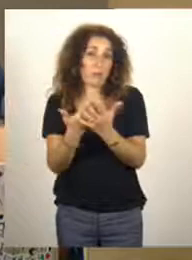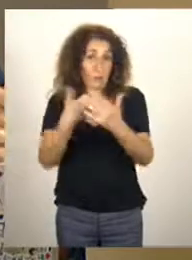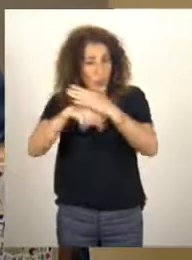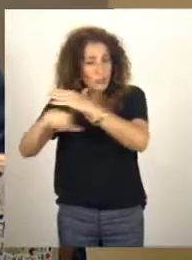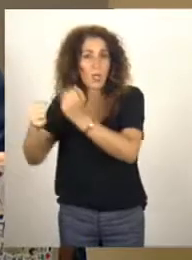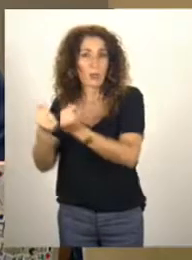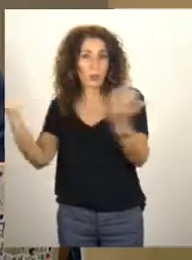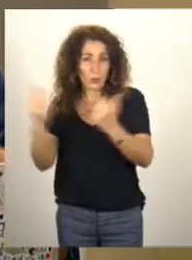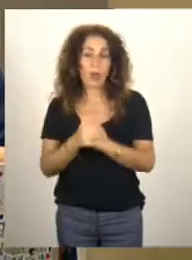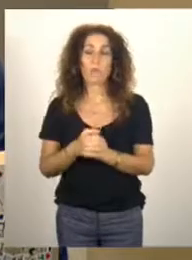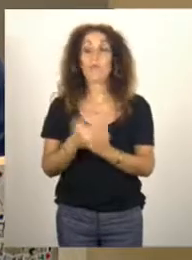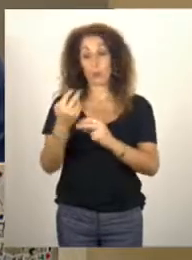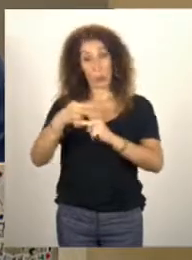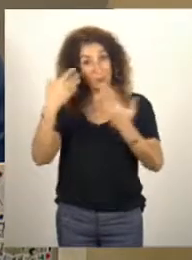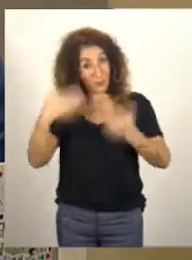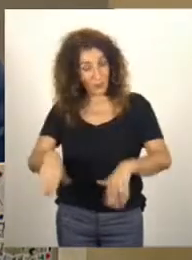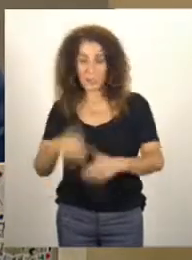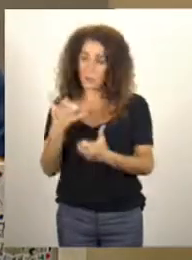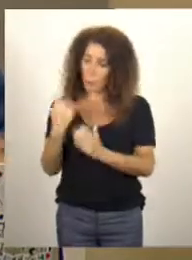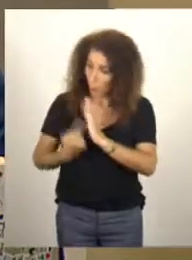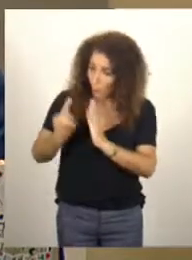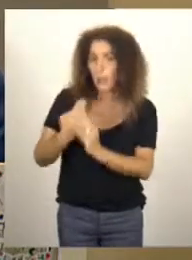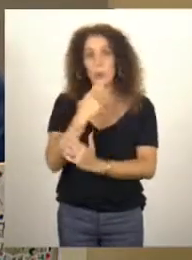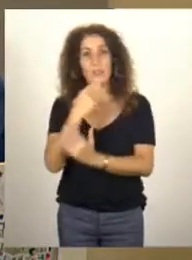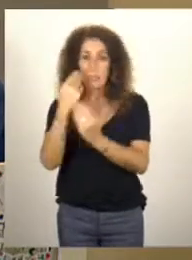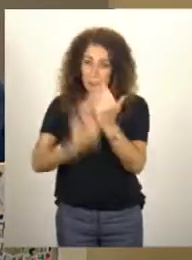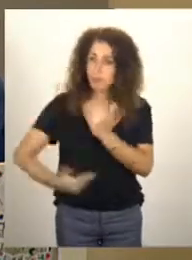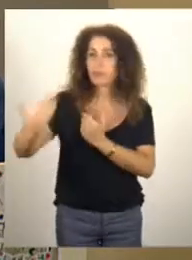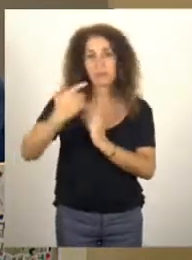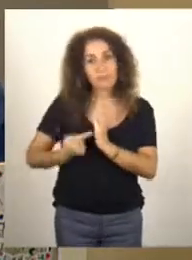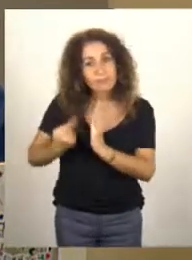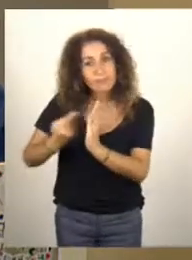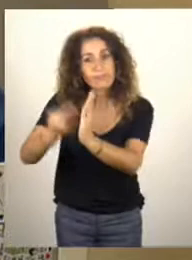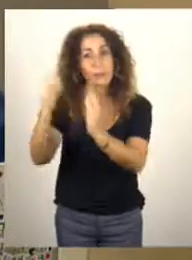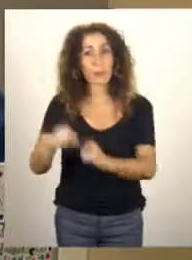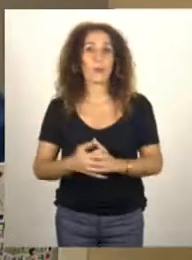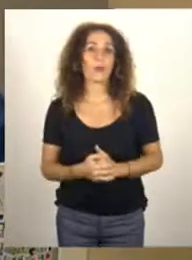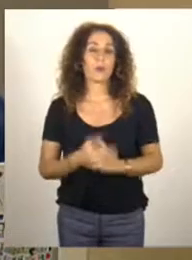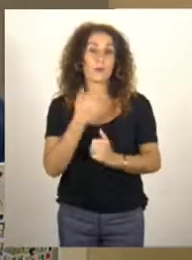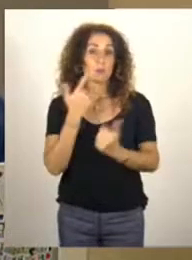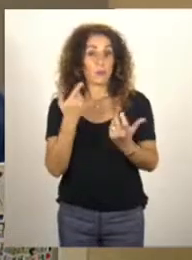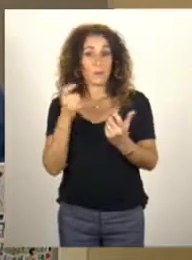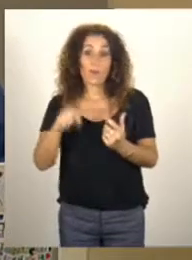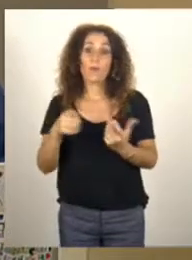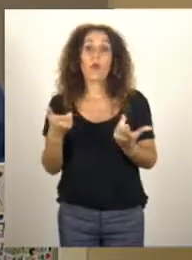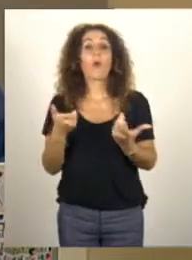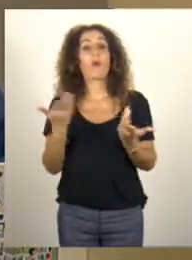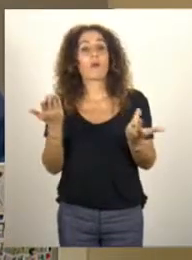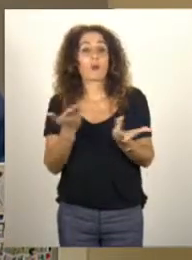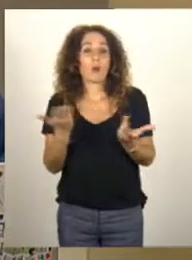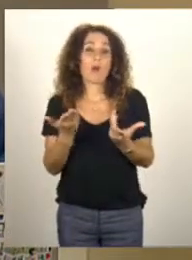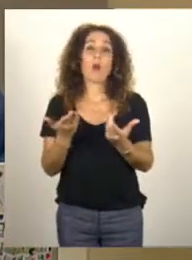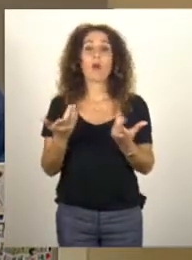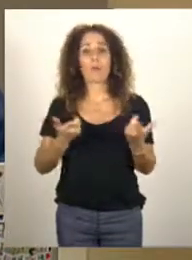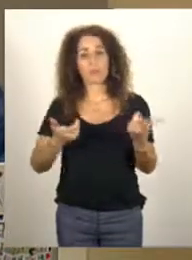pouvoir les réutiliser. Donc il faut travailler à consolider une communauté, un écosystème d